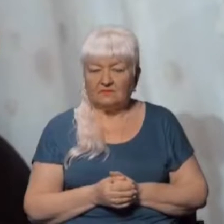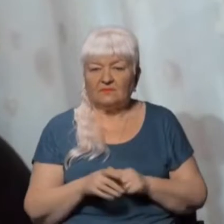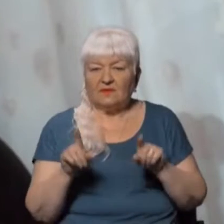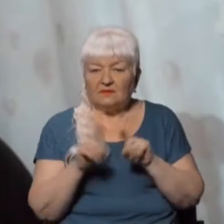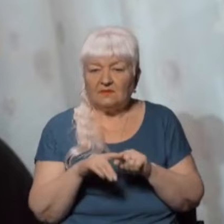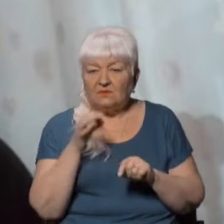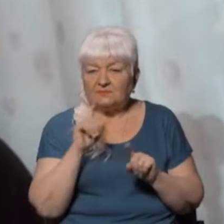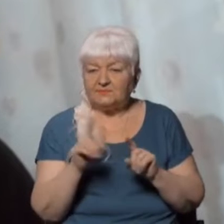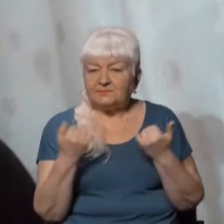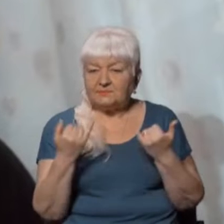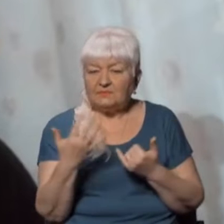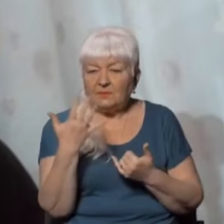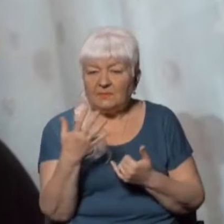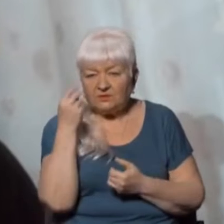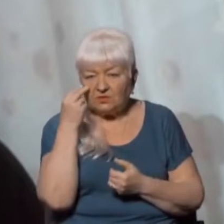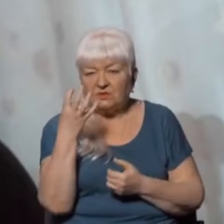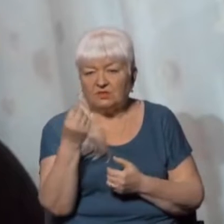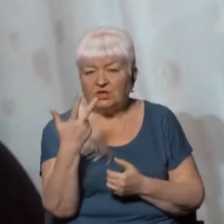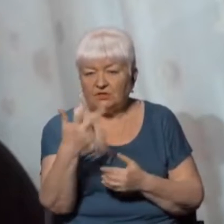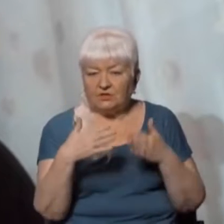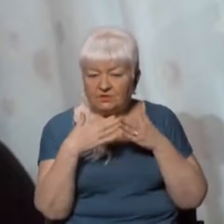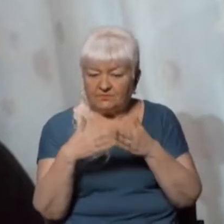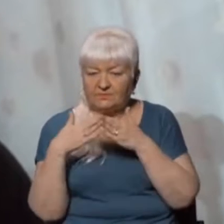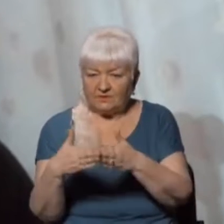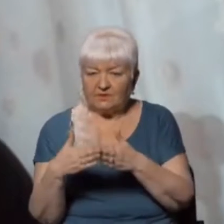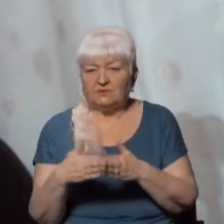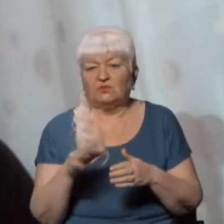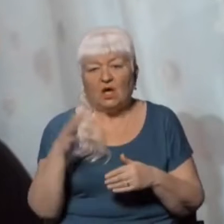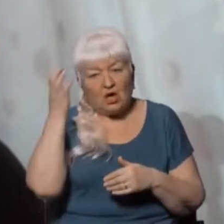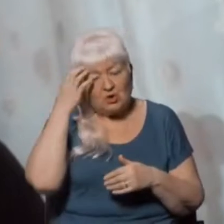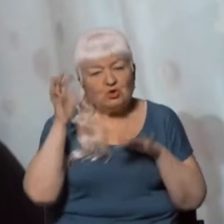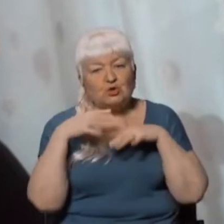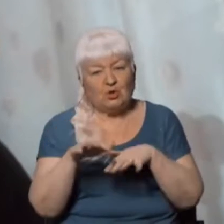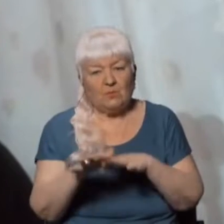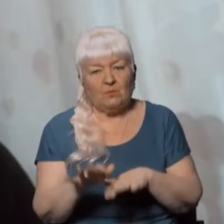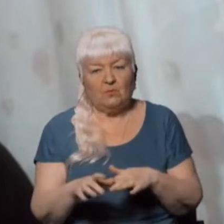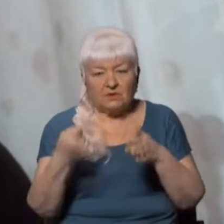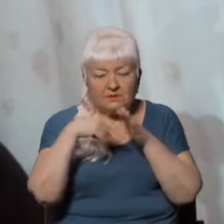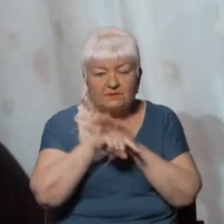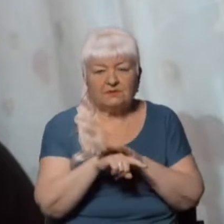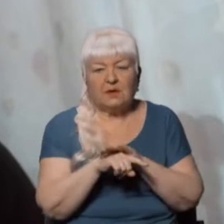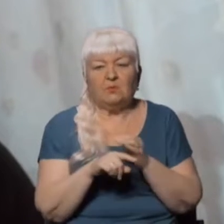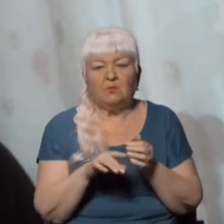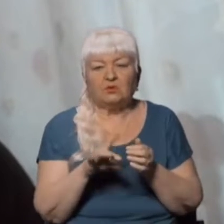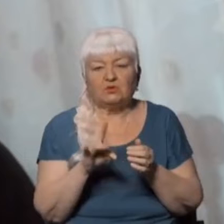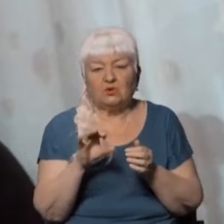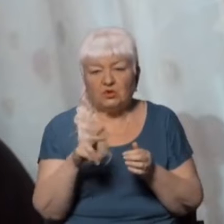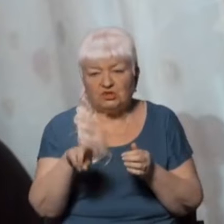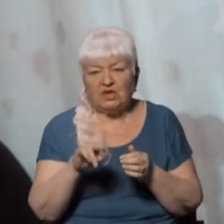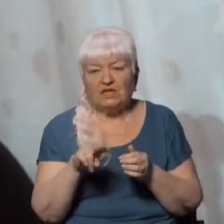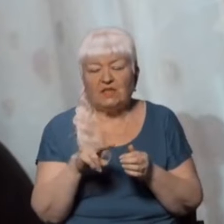Також зазначу, що сьогодні, 5 серпня, ще три судна вийшли з порту Чорноморськ. На борту балкерів «Навістар», «Роджен» та